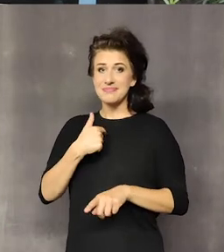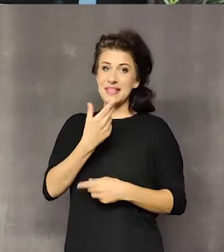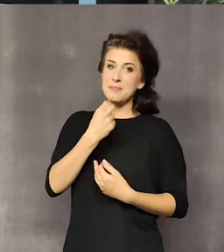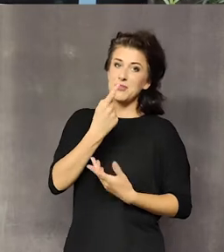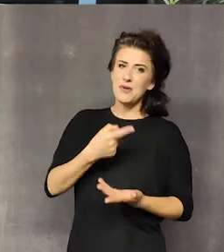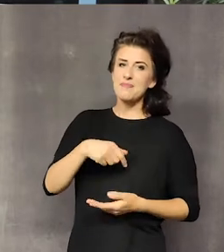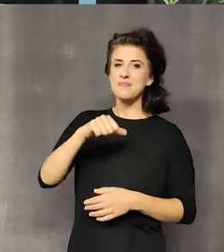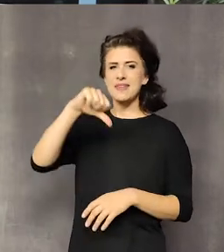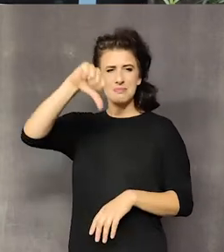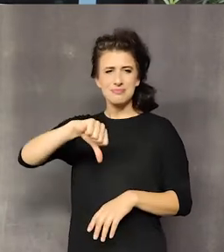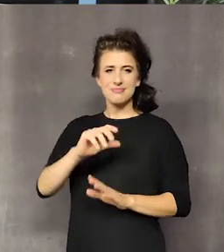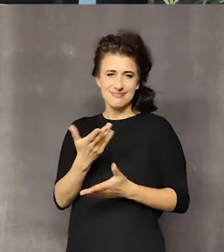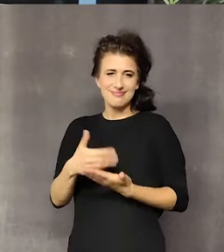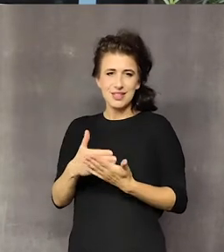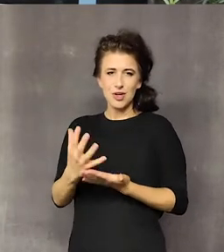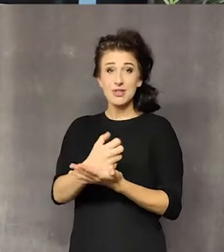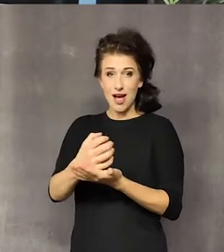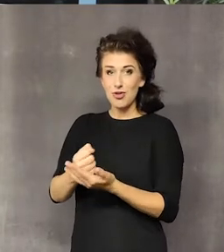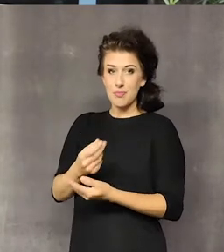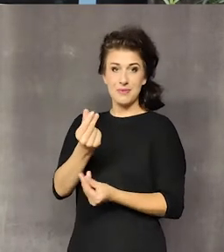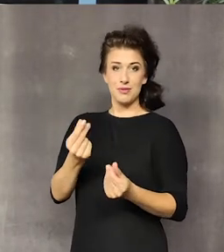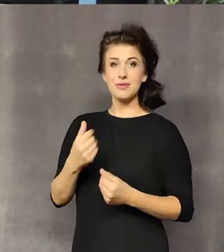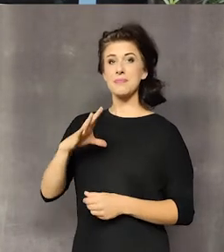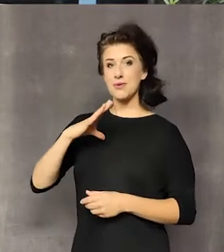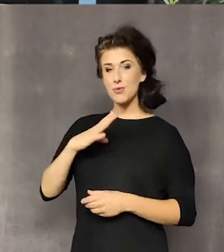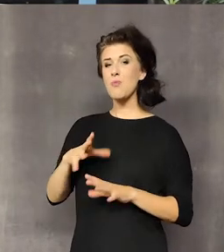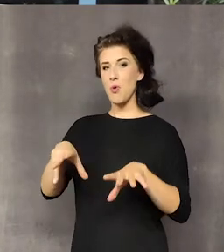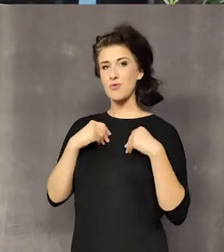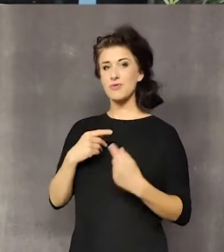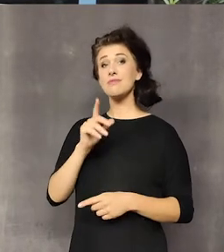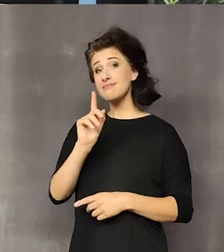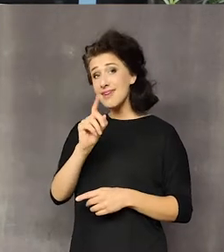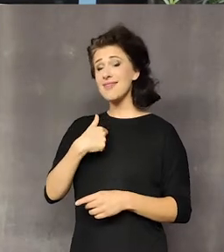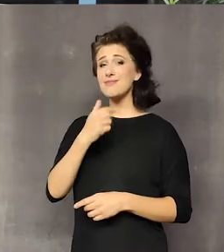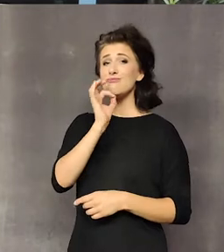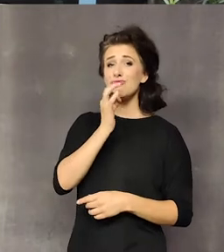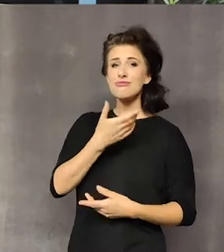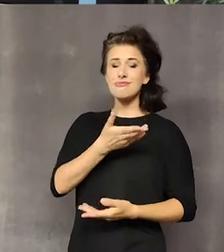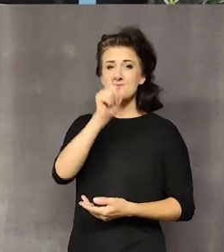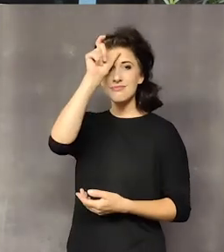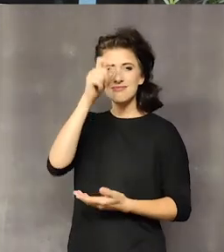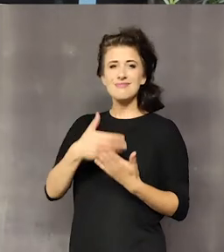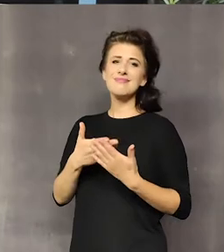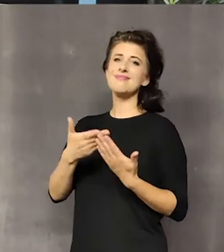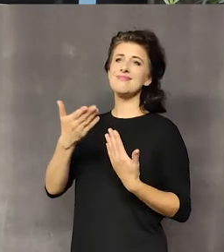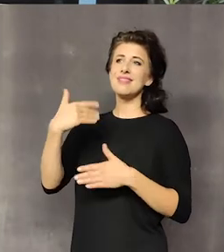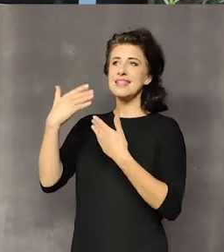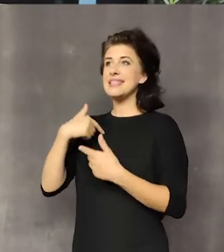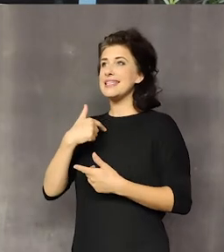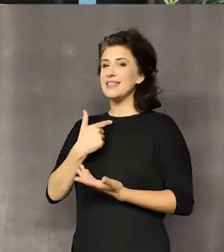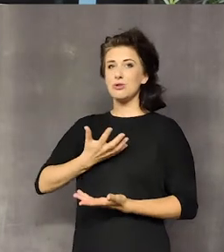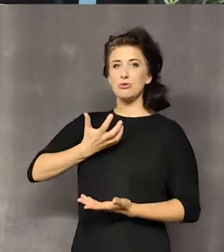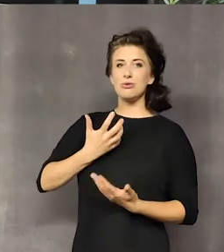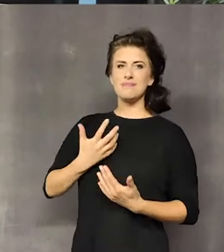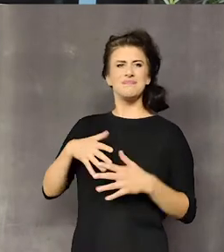że to było też złe, bo można było pierwsze pieniądze zarobić. Ale takiego młodego człowieka to było coś takiego, można powiedzieć, może